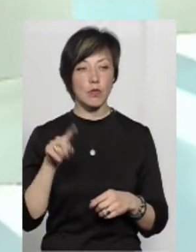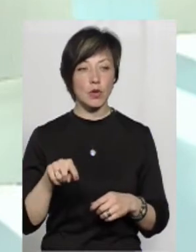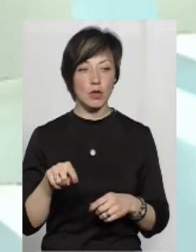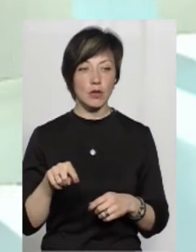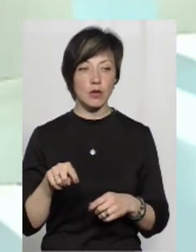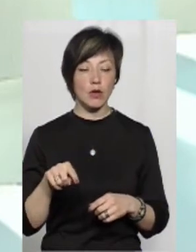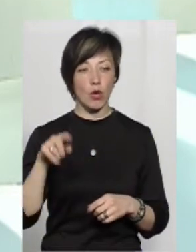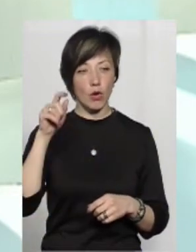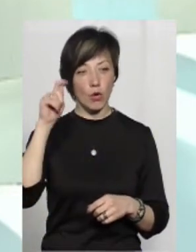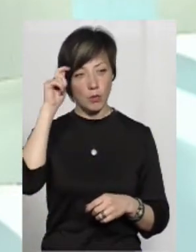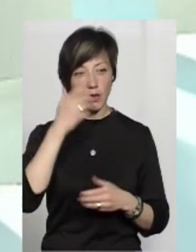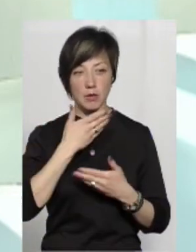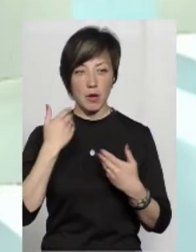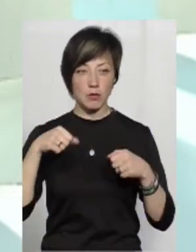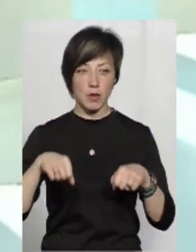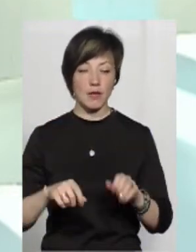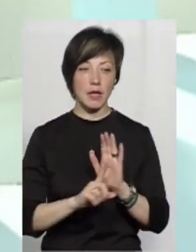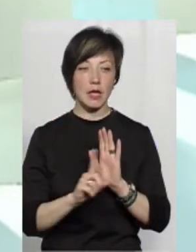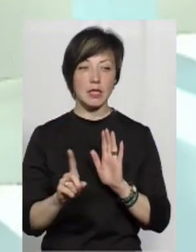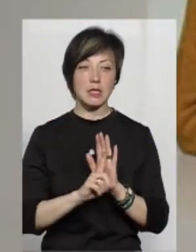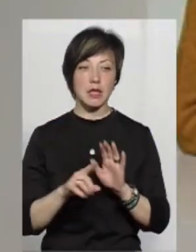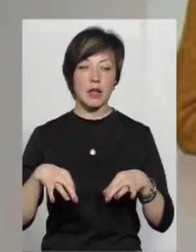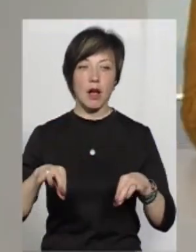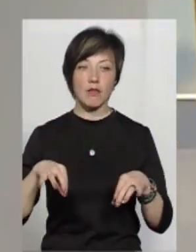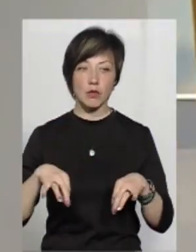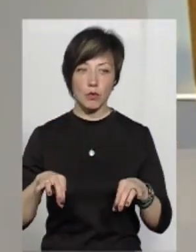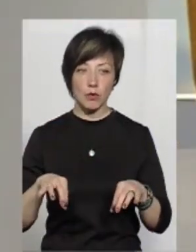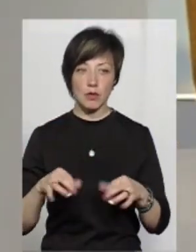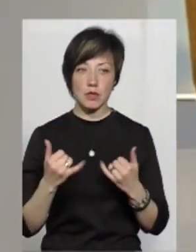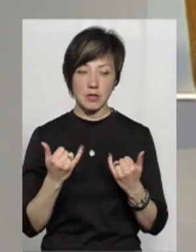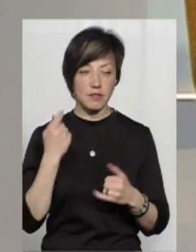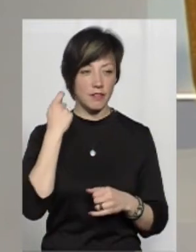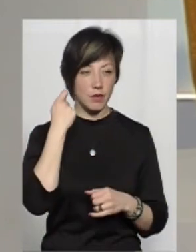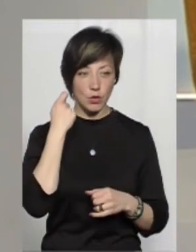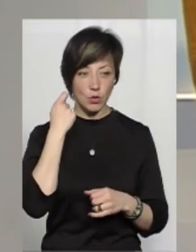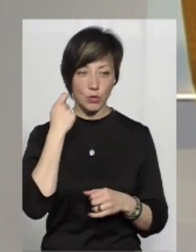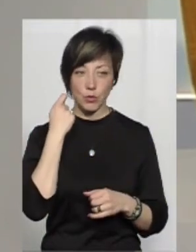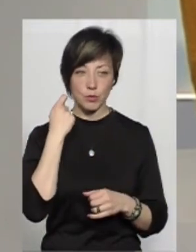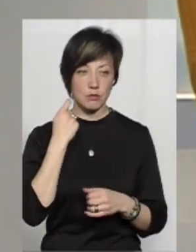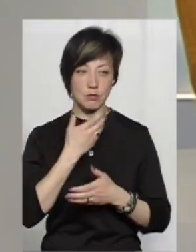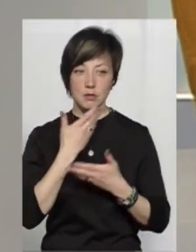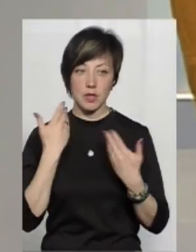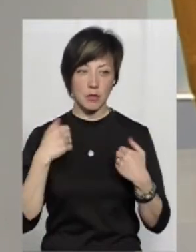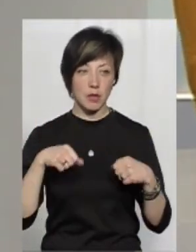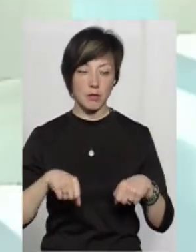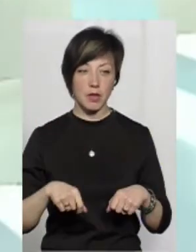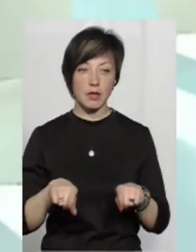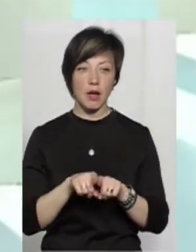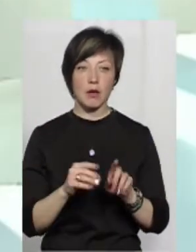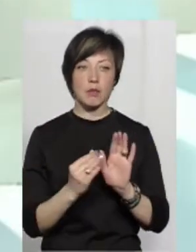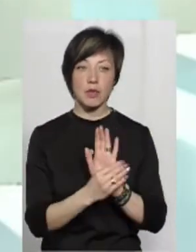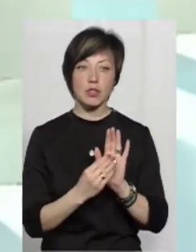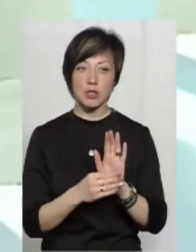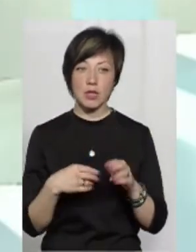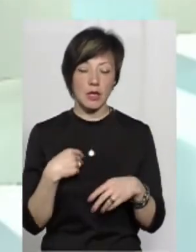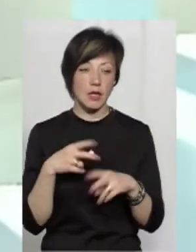хлопець, не маючи прав, їздить на авто. Тобто, він наражав... час ліпу його, зрозуміло, що немає прав? Ну, так пишуть,